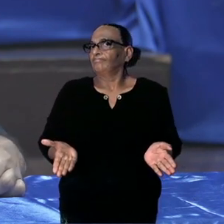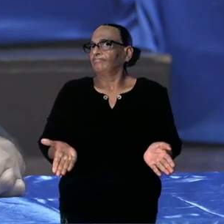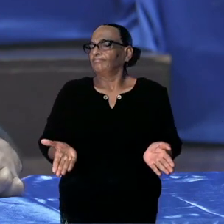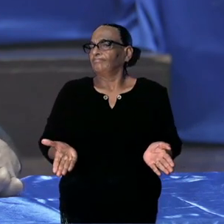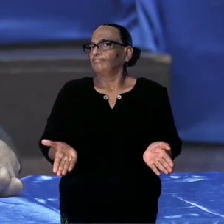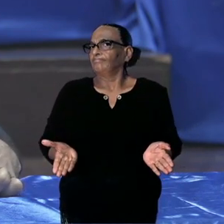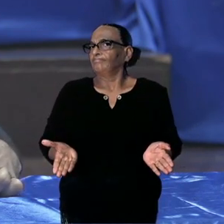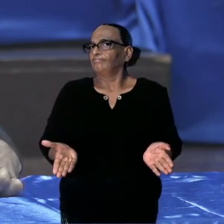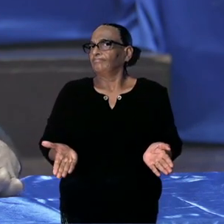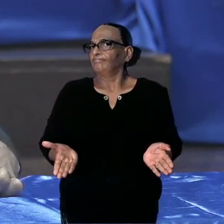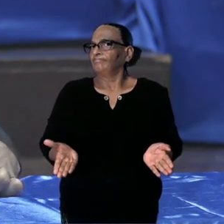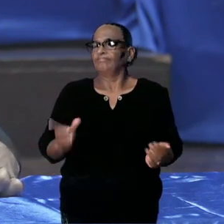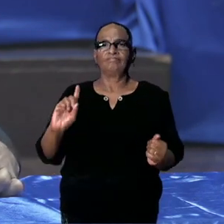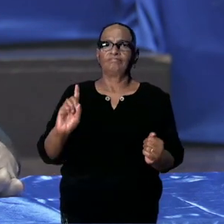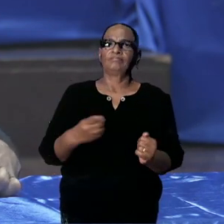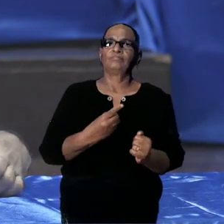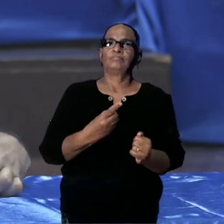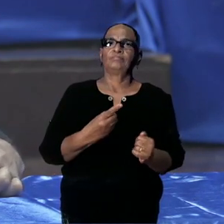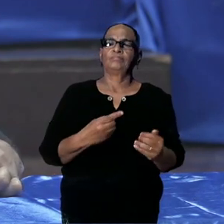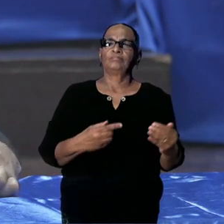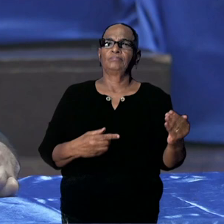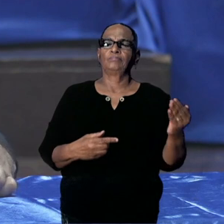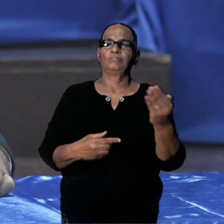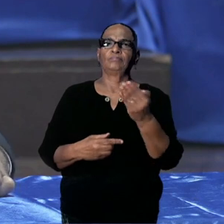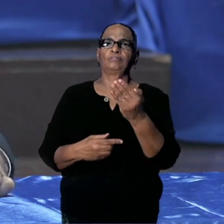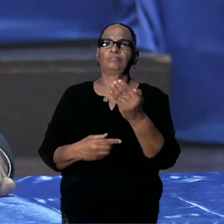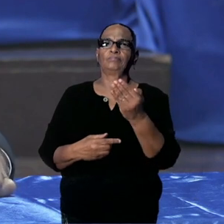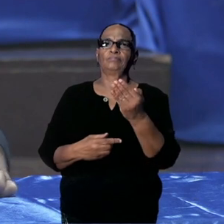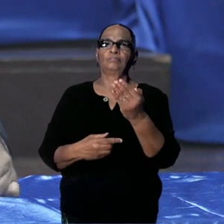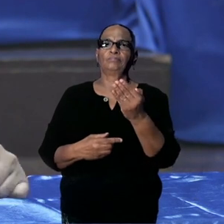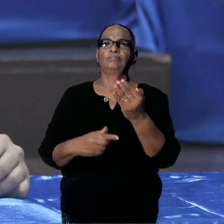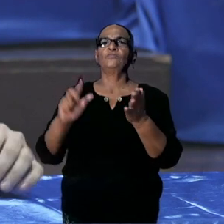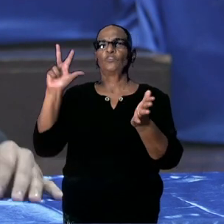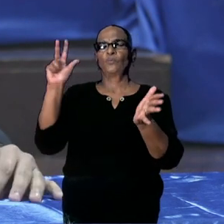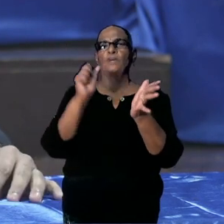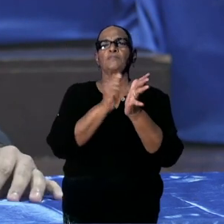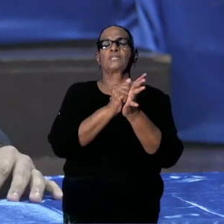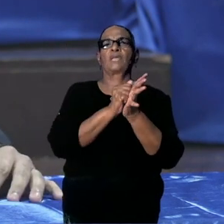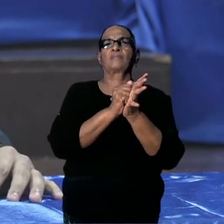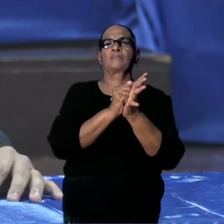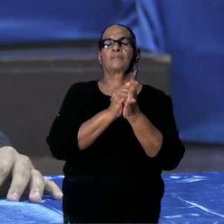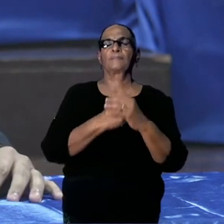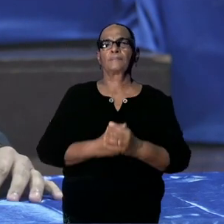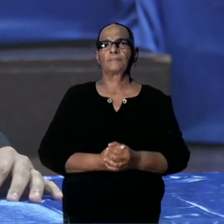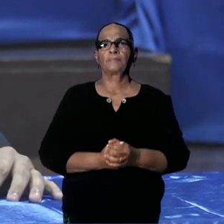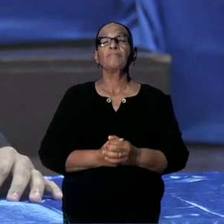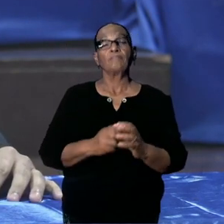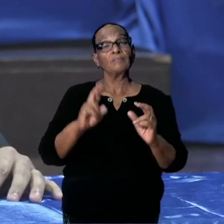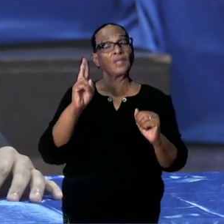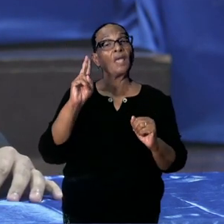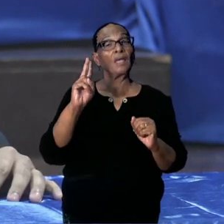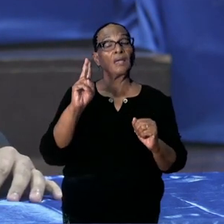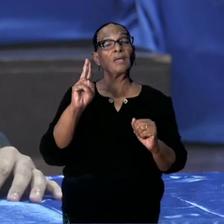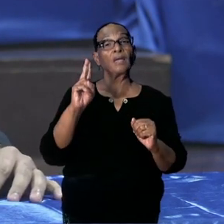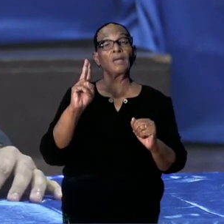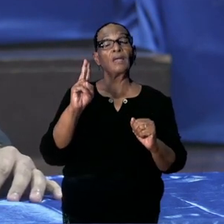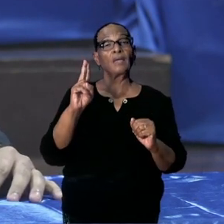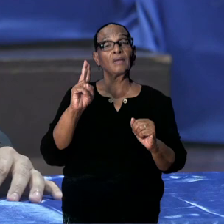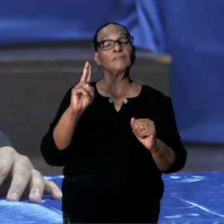Laat me direct ingaan op de vraag van de website. Inderdaad hebben we